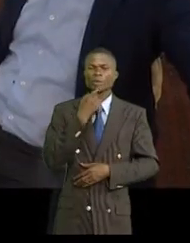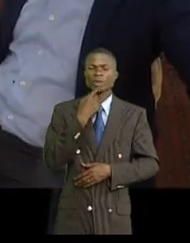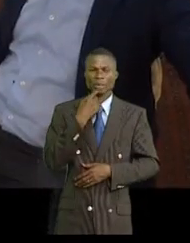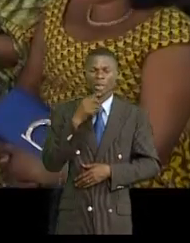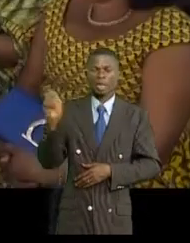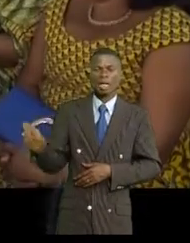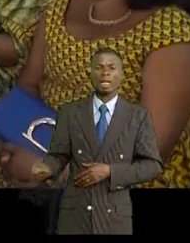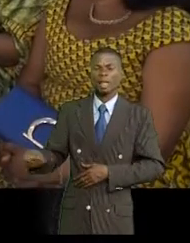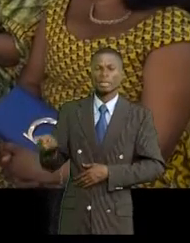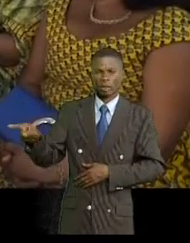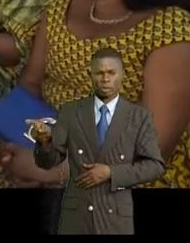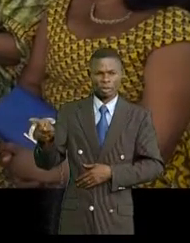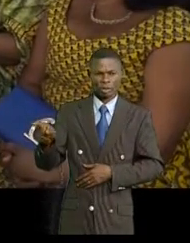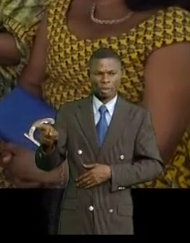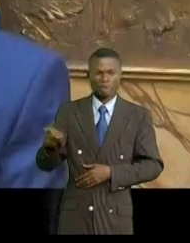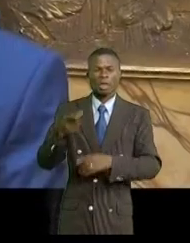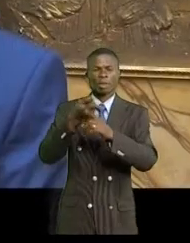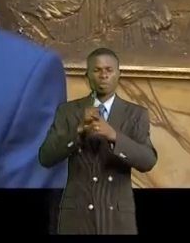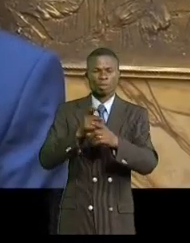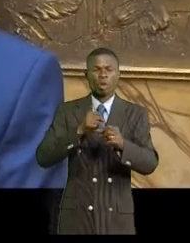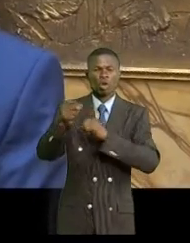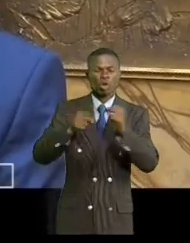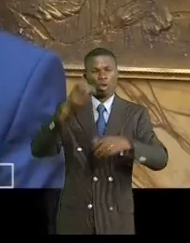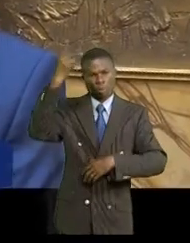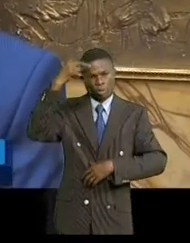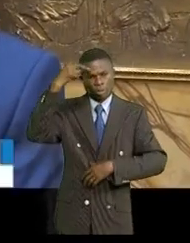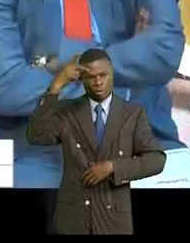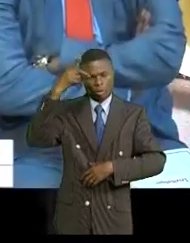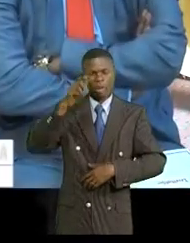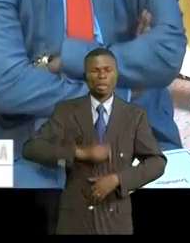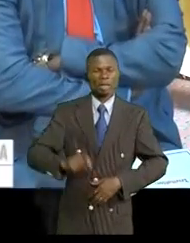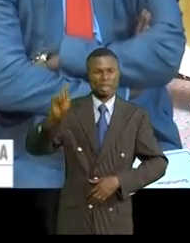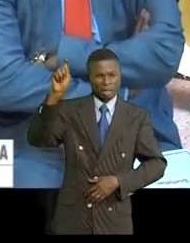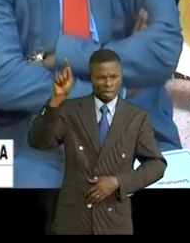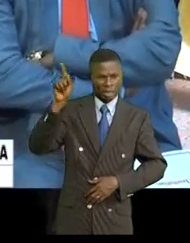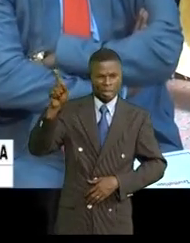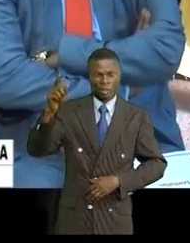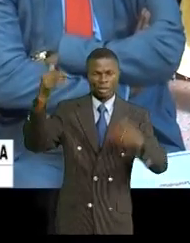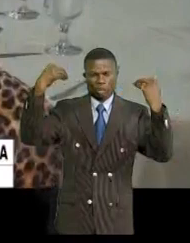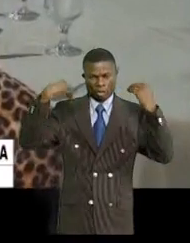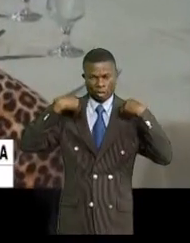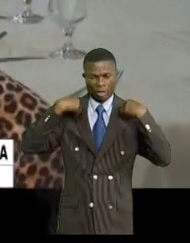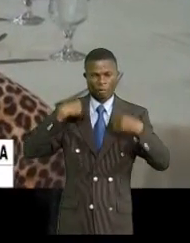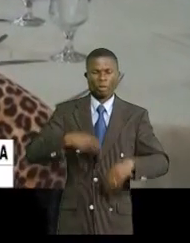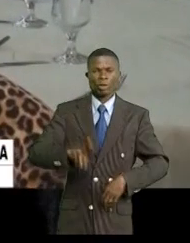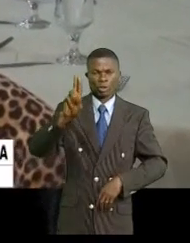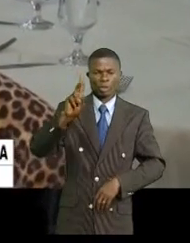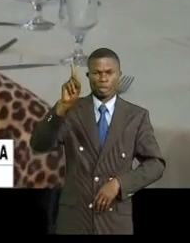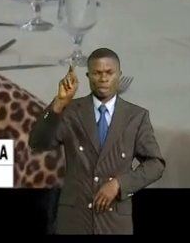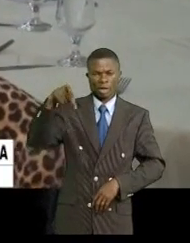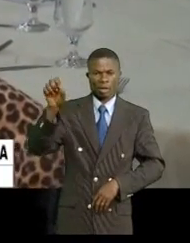Khabaya Kamuanga est intimement liée au combat politique de Sien Tisekedi Ouamulumba leader maximo de l'UDPS.